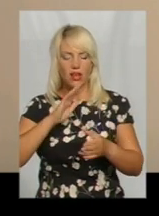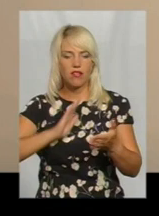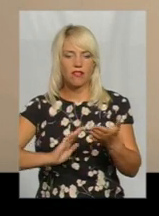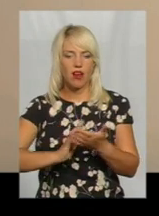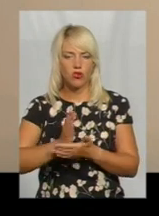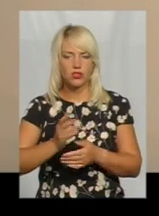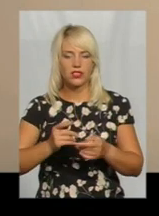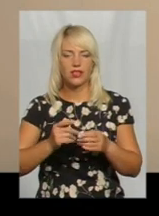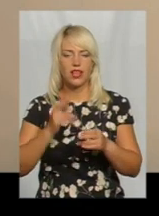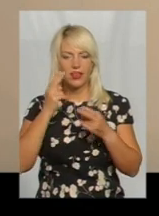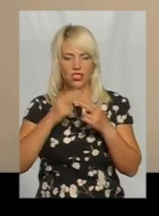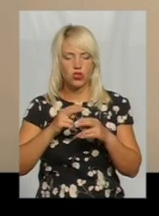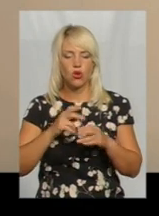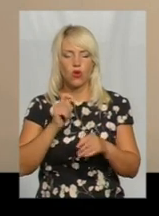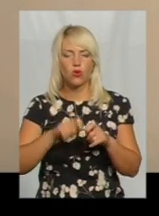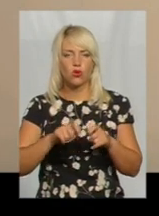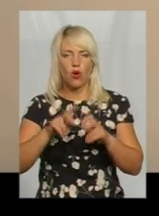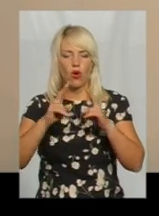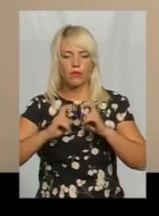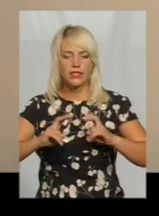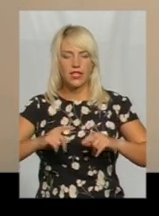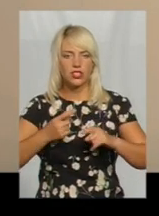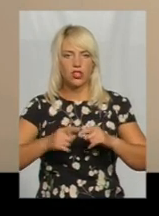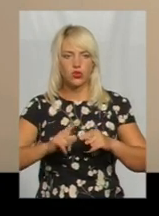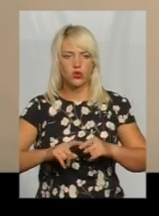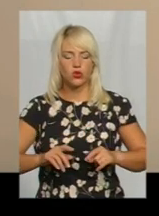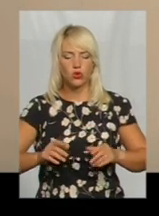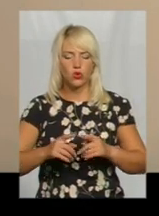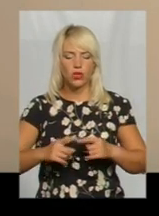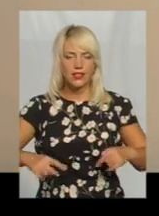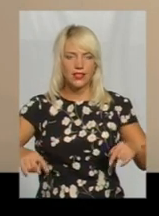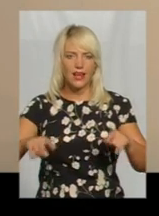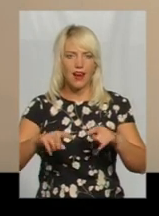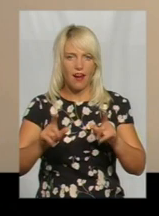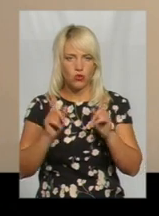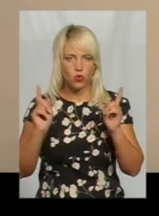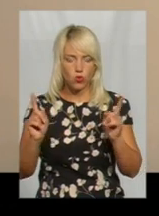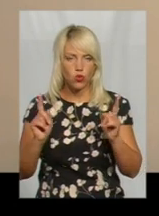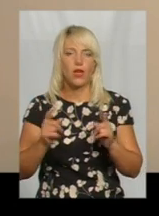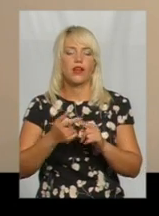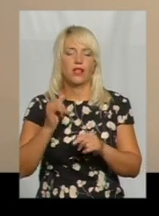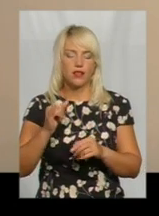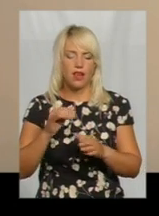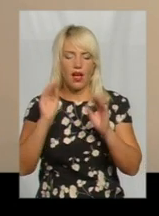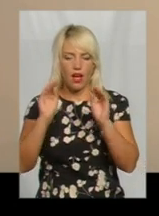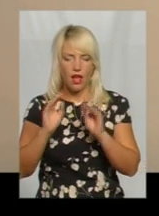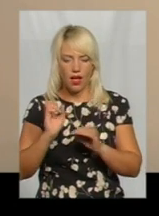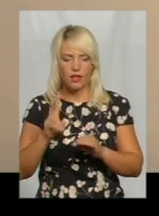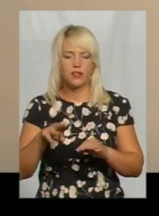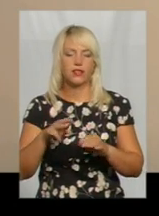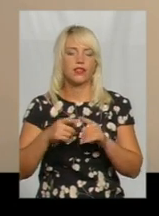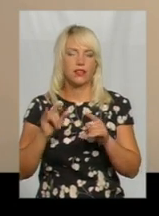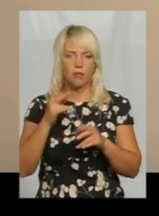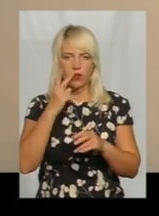контролю, обстежили далі ділянку, склали акт обстеження, і встановили, що дійсно дерева не відповідають безпеці